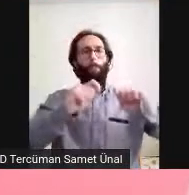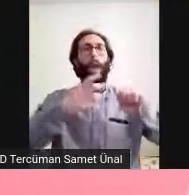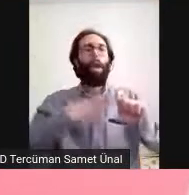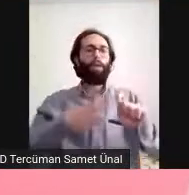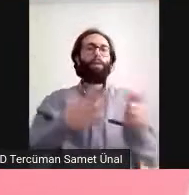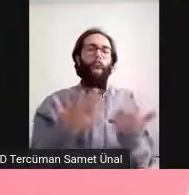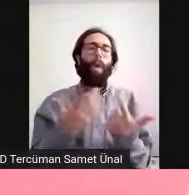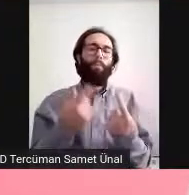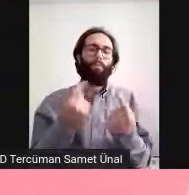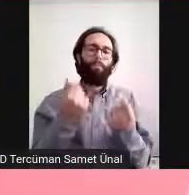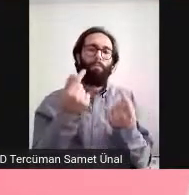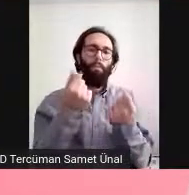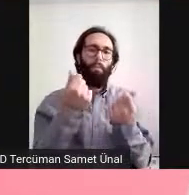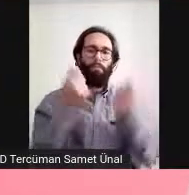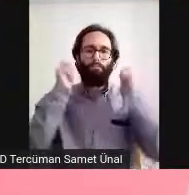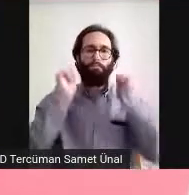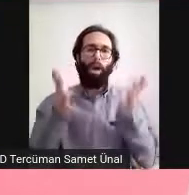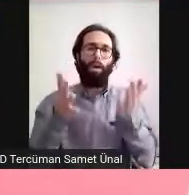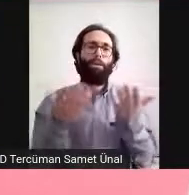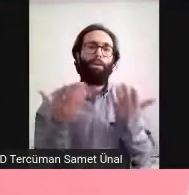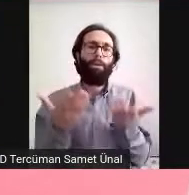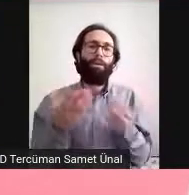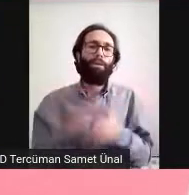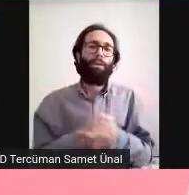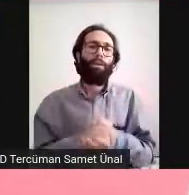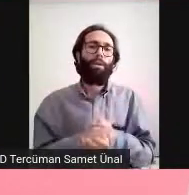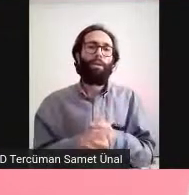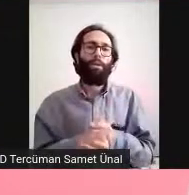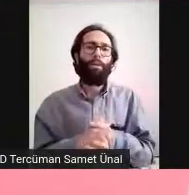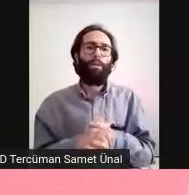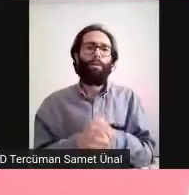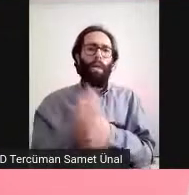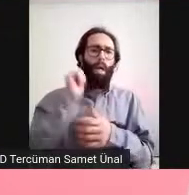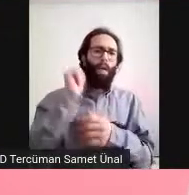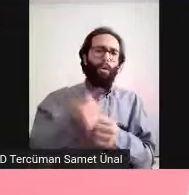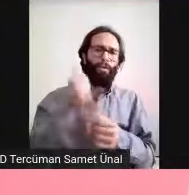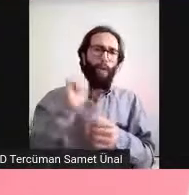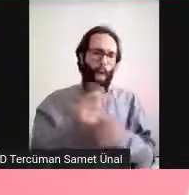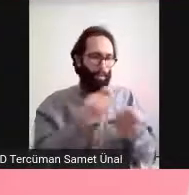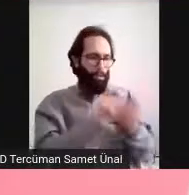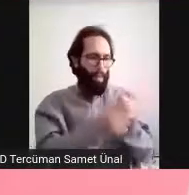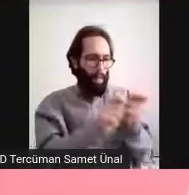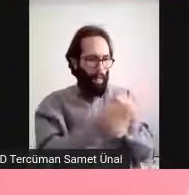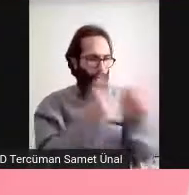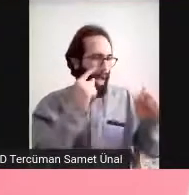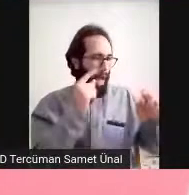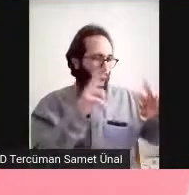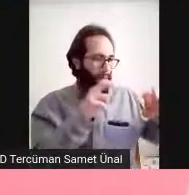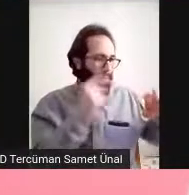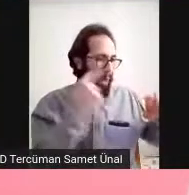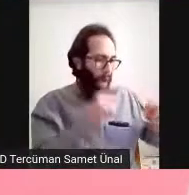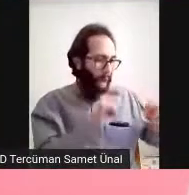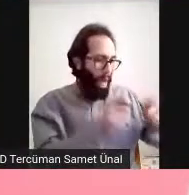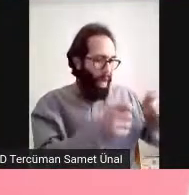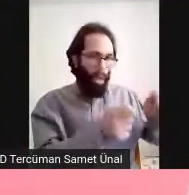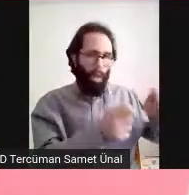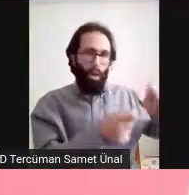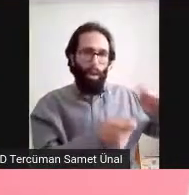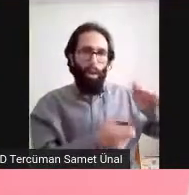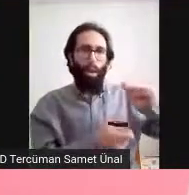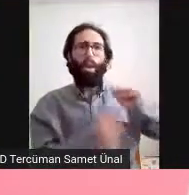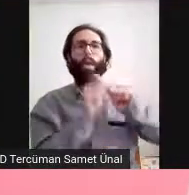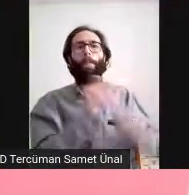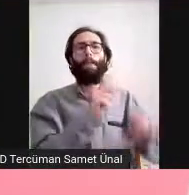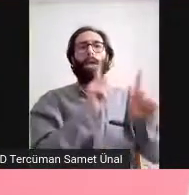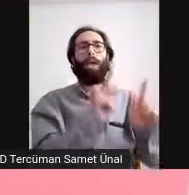ve midyumları böyle içinde bir dolu şeyleri var faktörleri var. İnsan yani insan